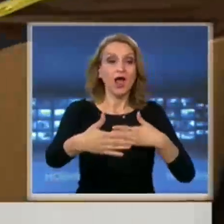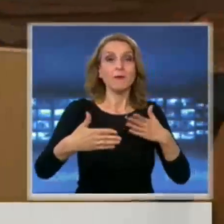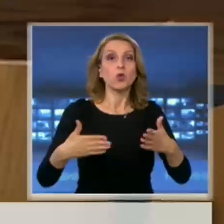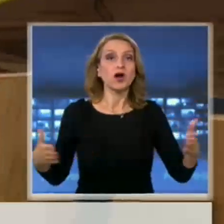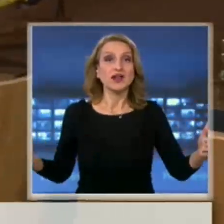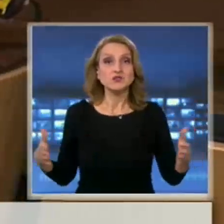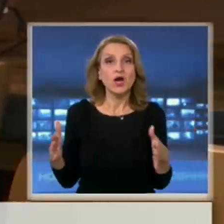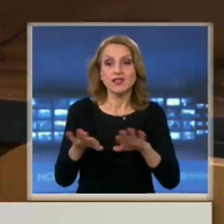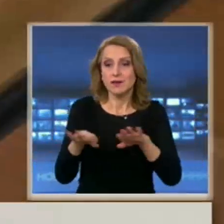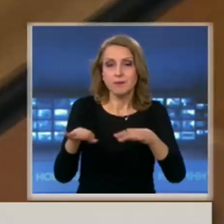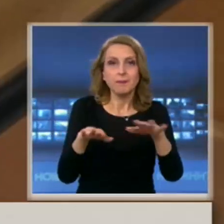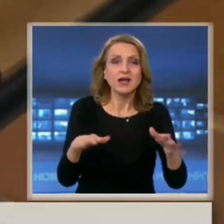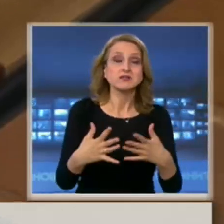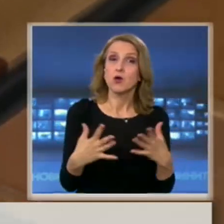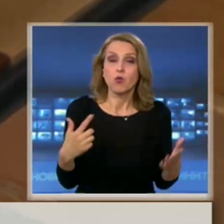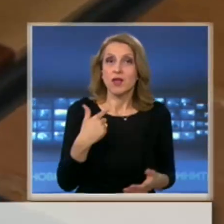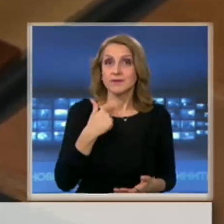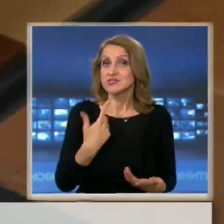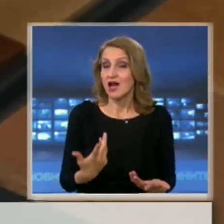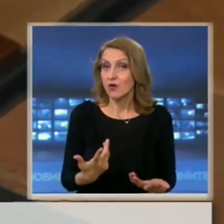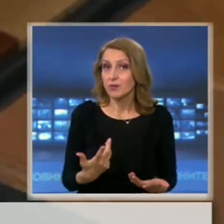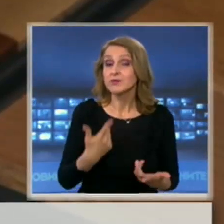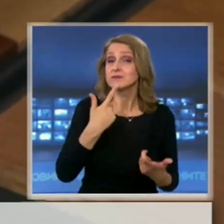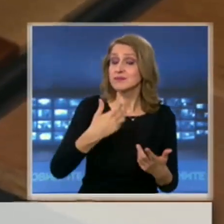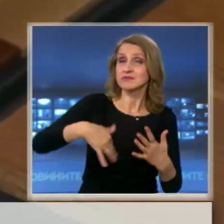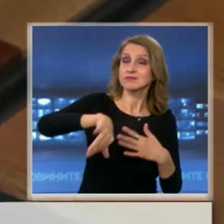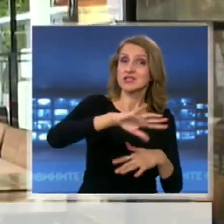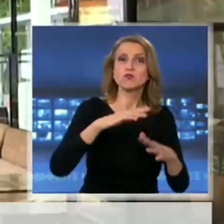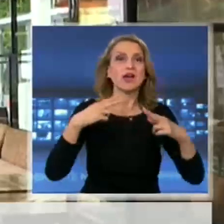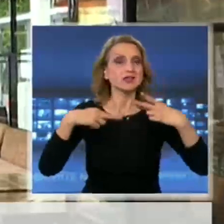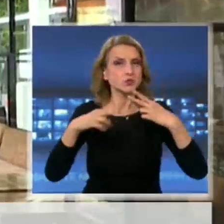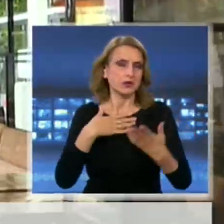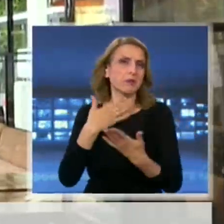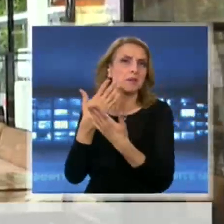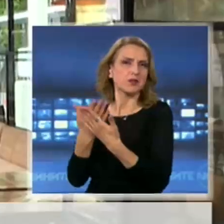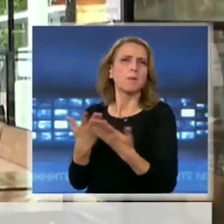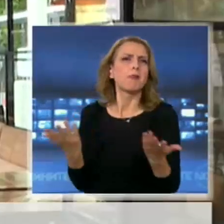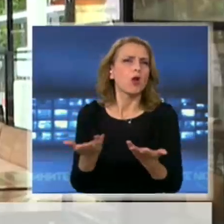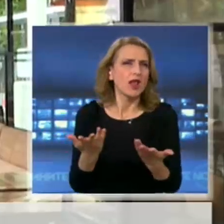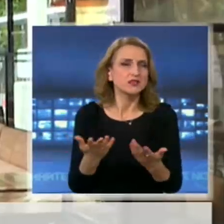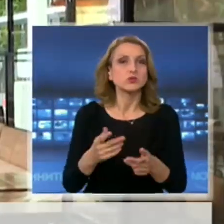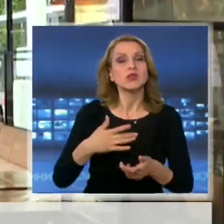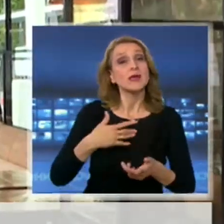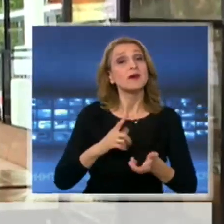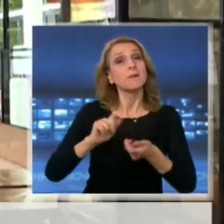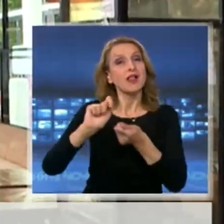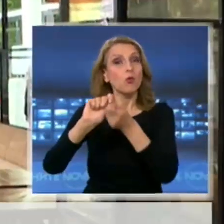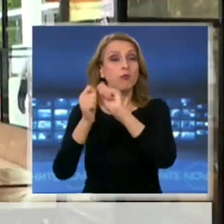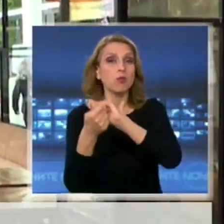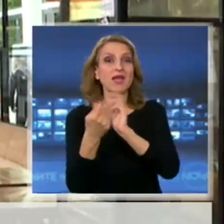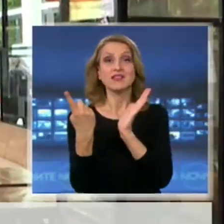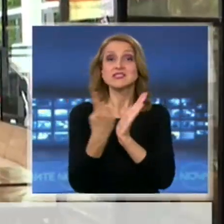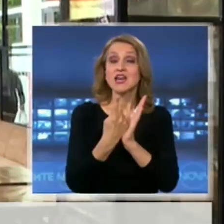загуби. За това браншът има контр-предложение, което вече е приложено в Австрия. Много по-лесно е да има промяна в заповедта на министъра.